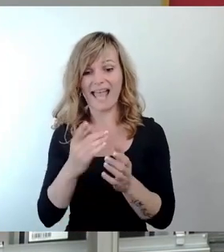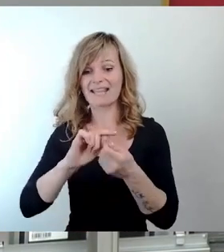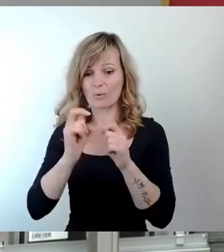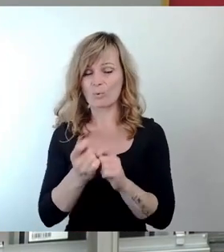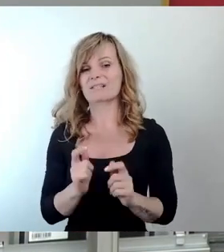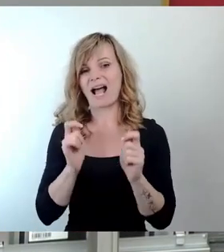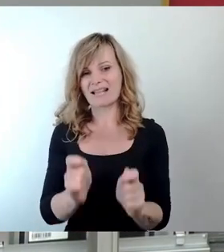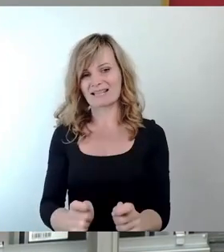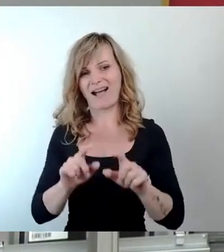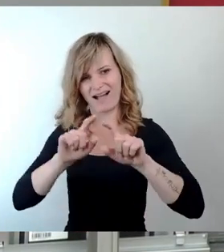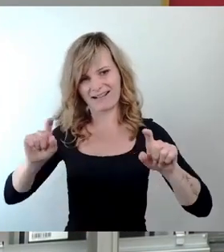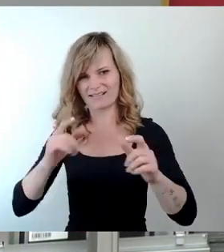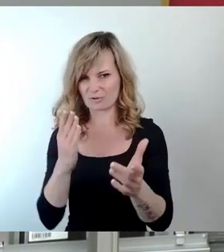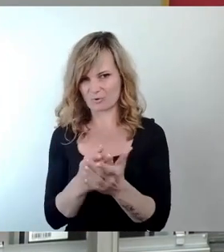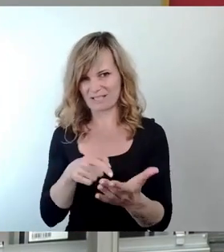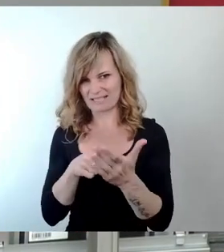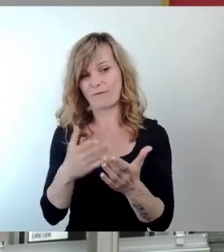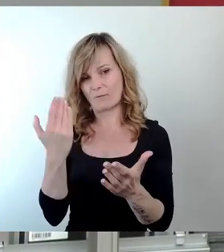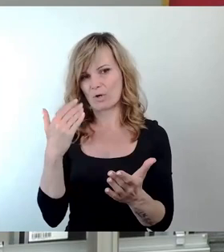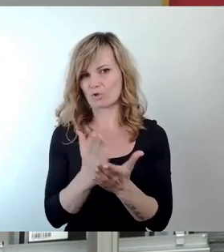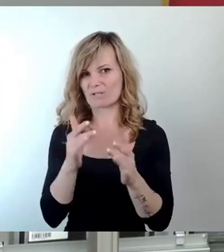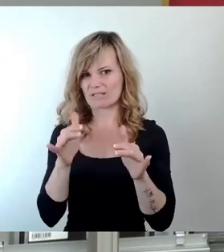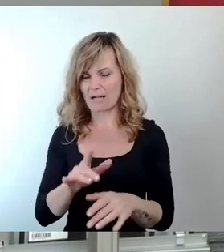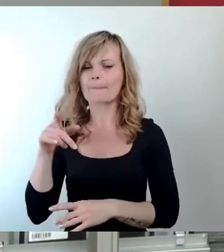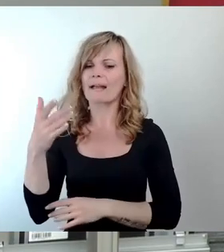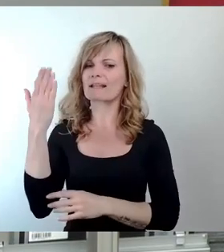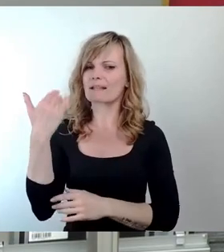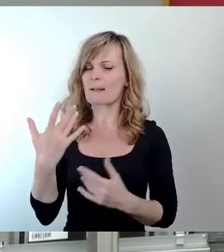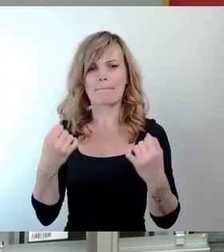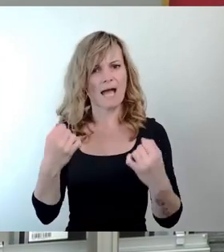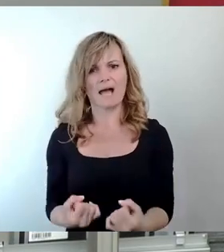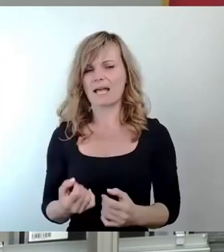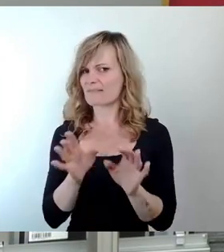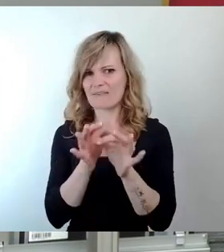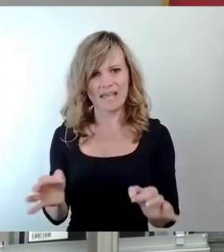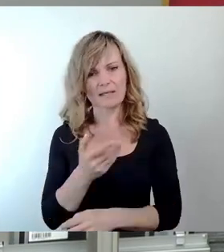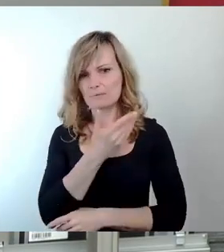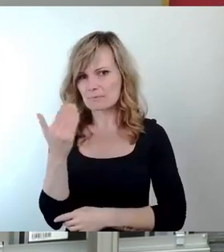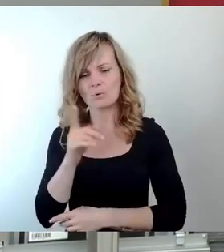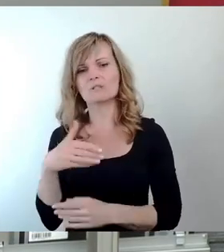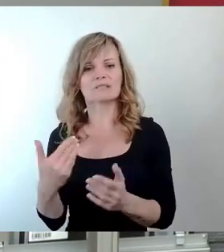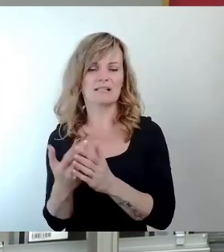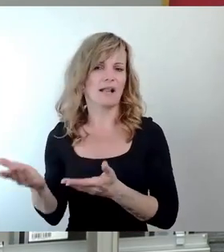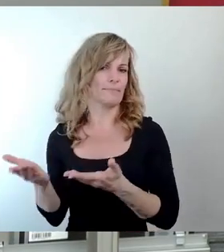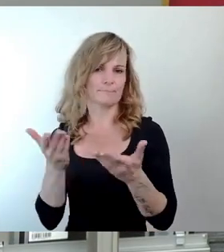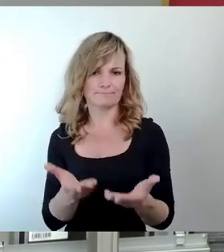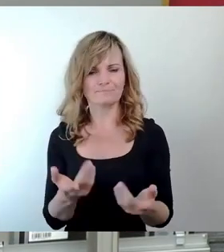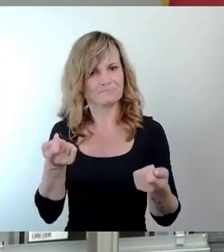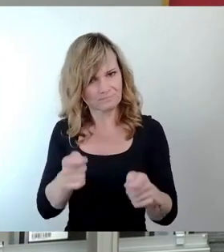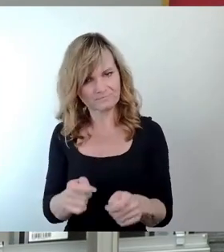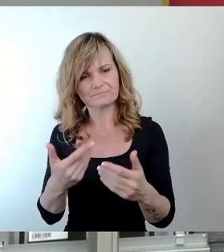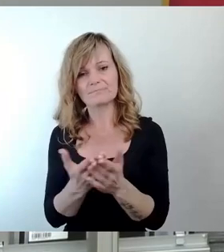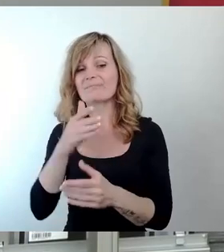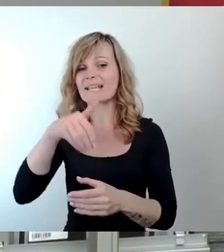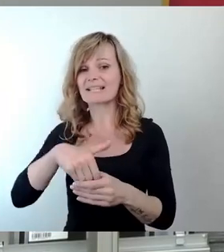dann aber aufgrund einer absehbar fehlenden Mehrheitsfähigkeit nicht im Stadtrat aufgerufen wurde. Inhalt dieser Vorlage ist es, das Areal der Robotronenkantine zu